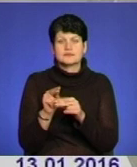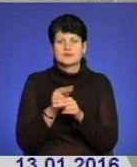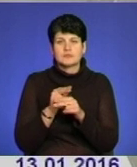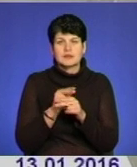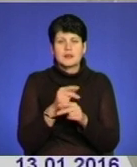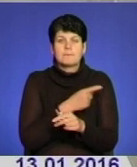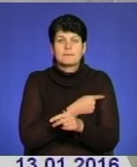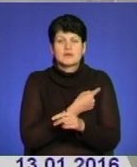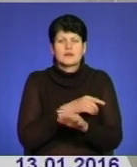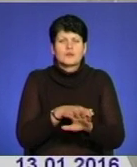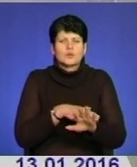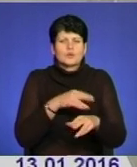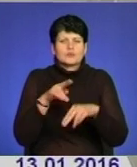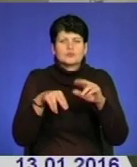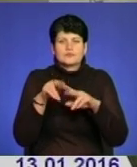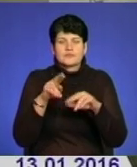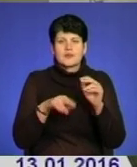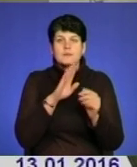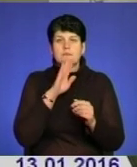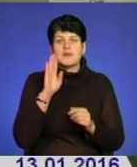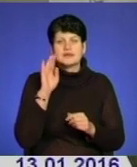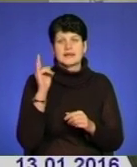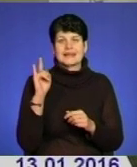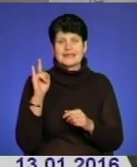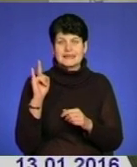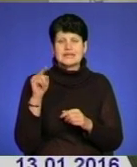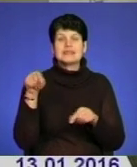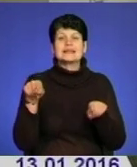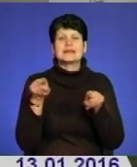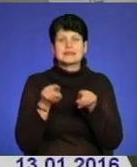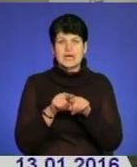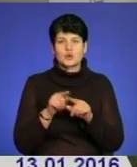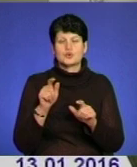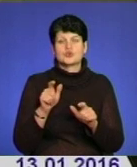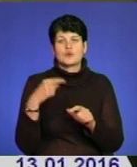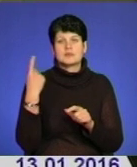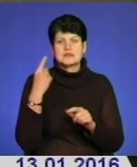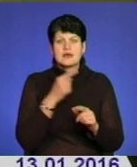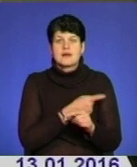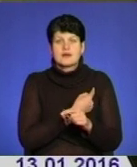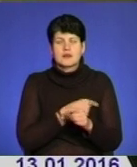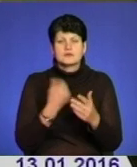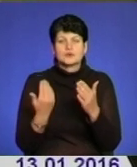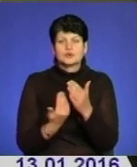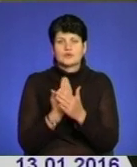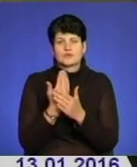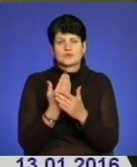довгобуду, перинатального центру матері і дитини. А також університетська лікарня оновиться сучасною медтехнікою.